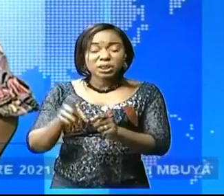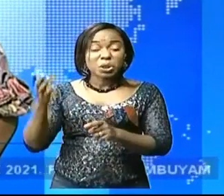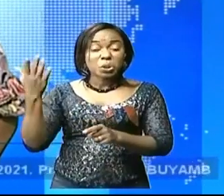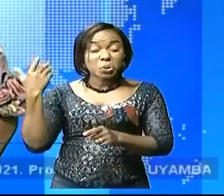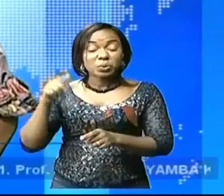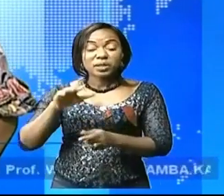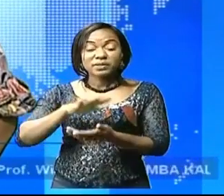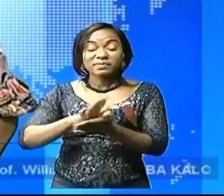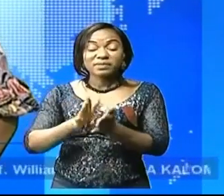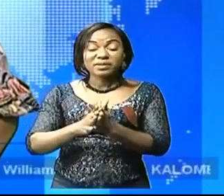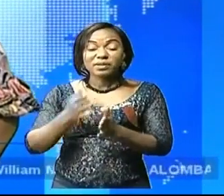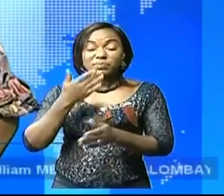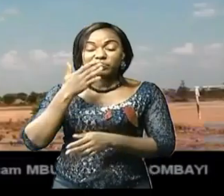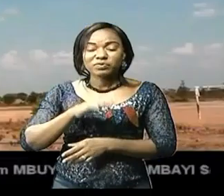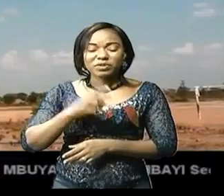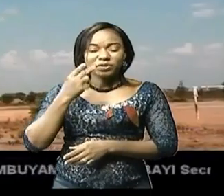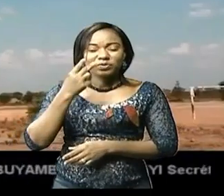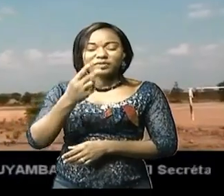Okatanga.